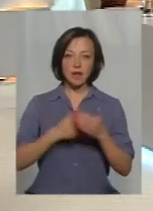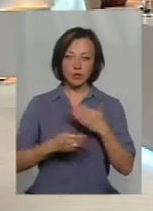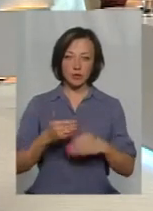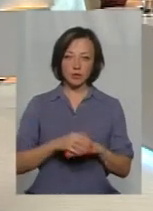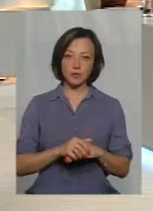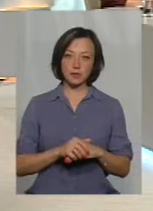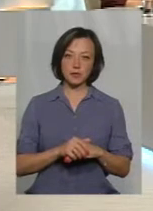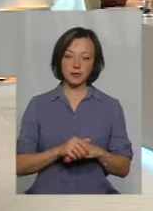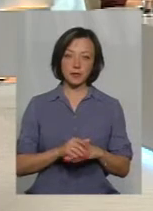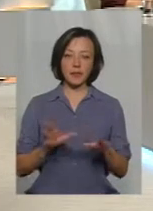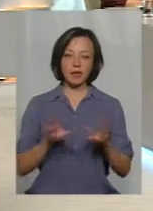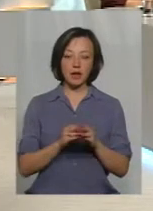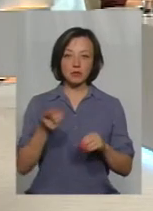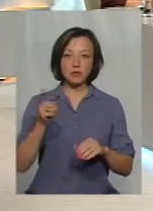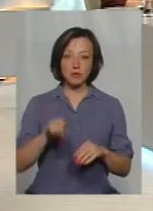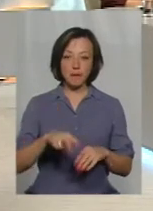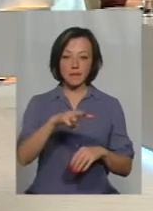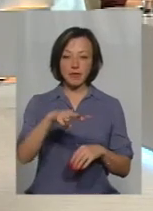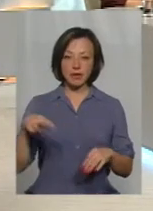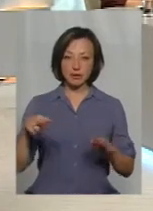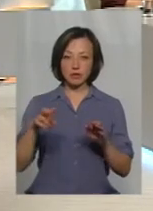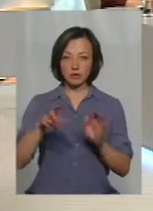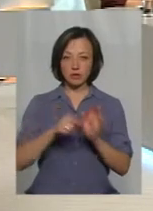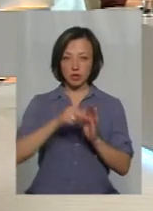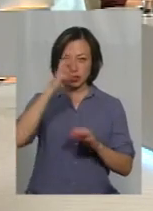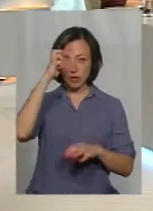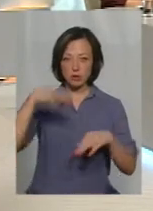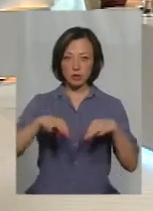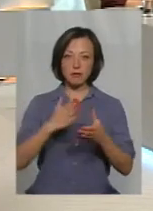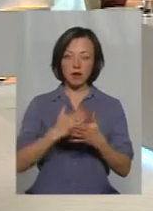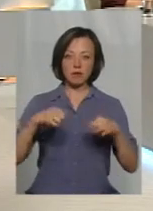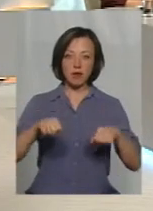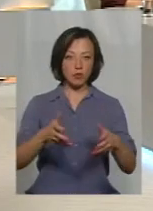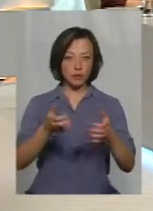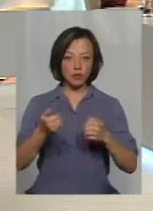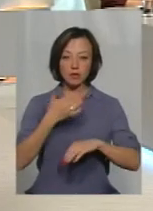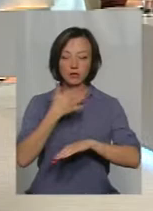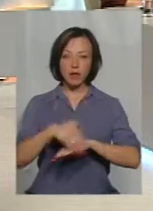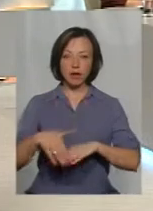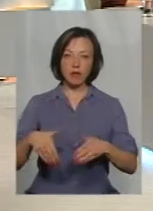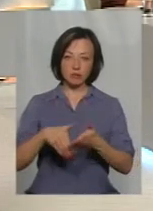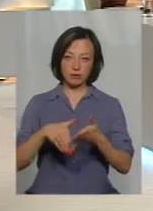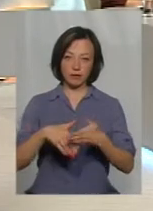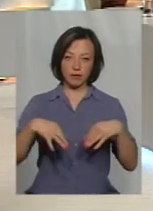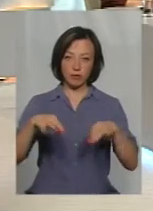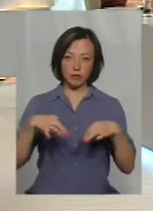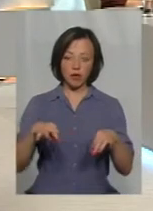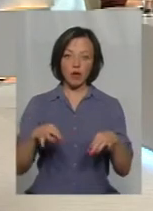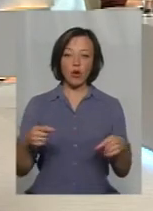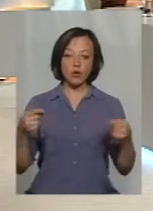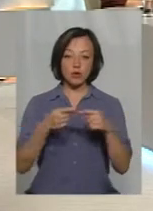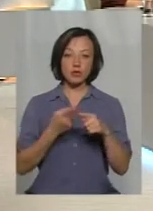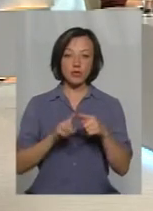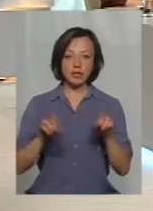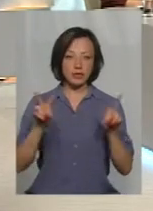Разом з тим, паралельно з державними машинами, мали право отримати гуманітарний автомобіль. Однозначно, ця